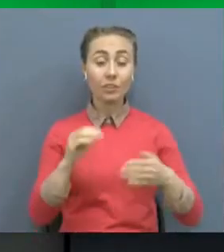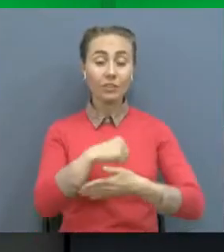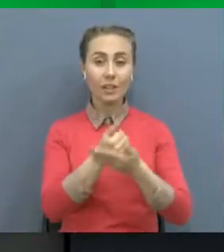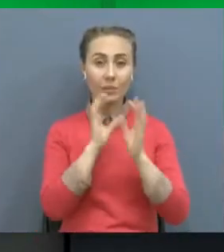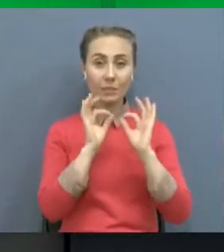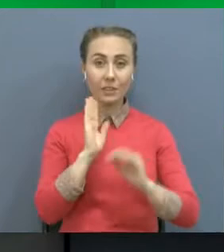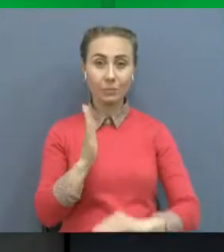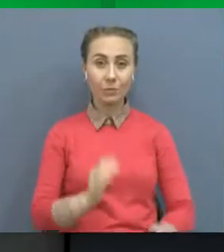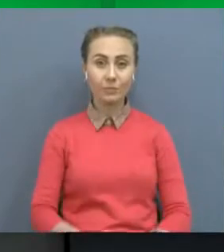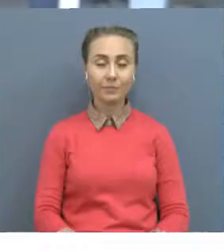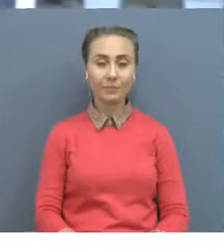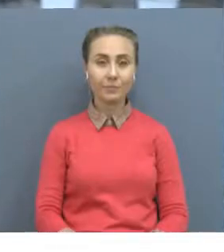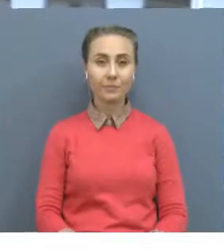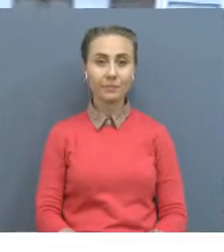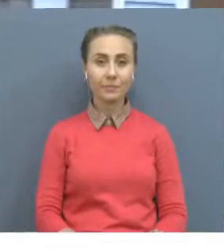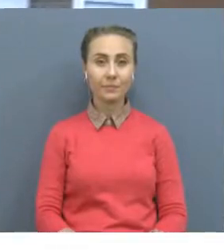көретіндеріңіз.